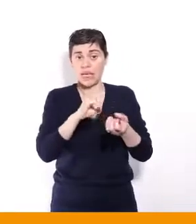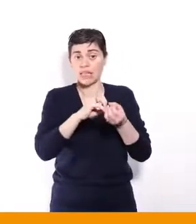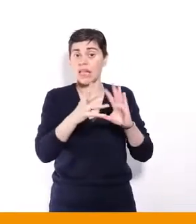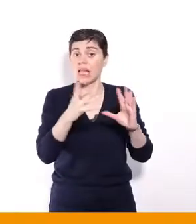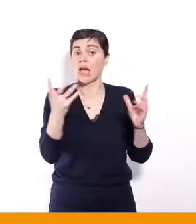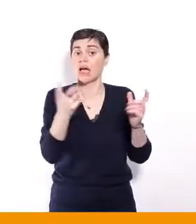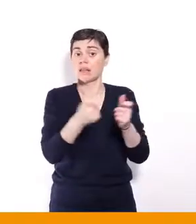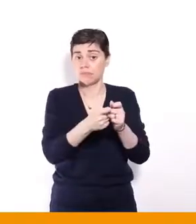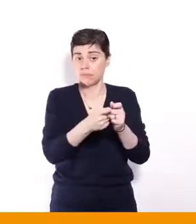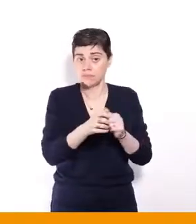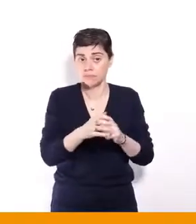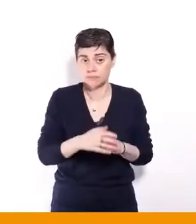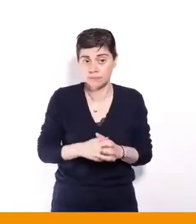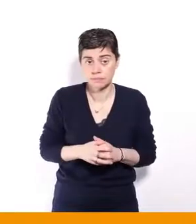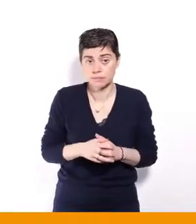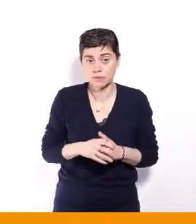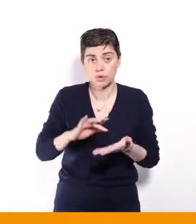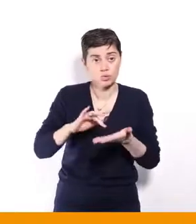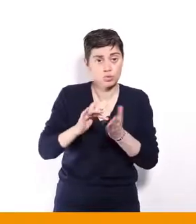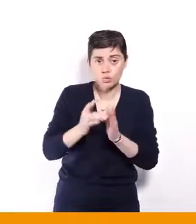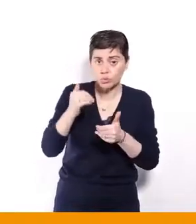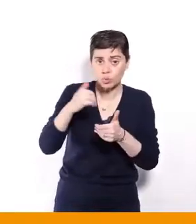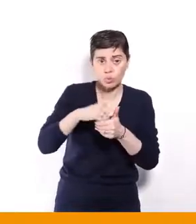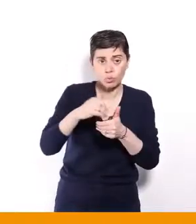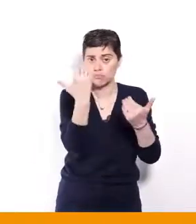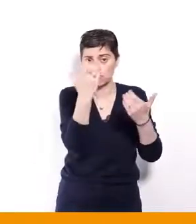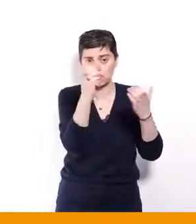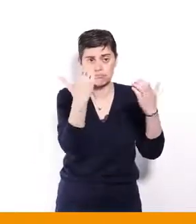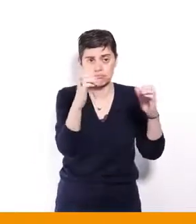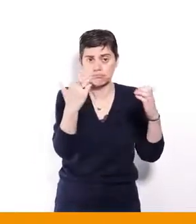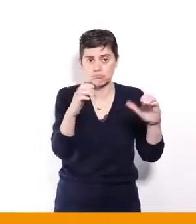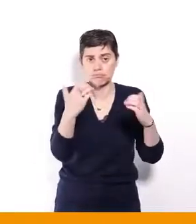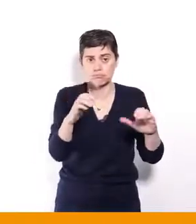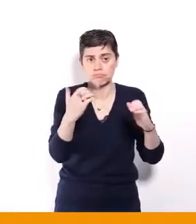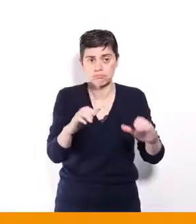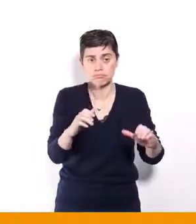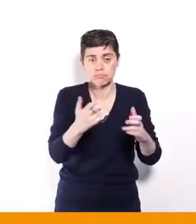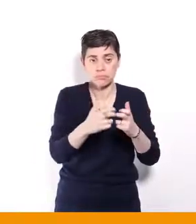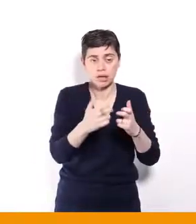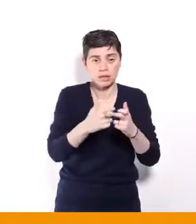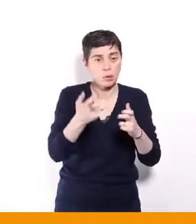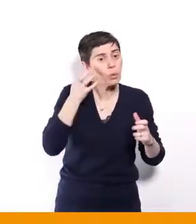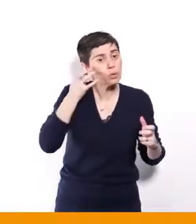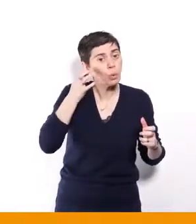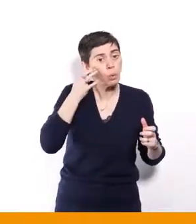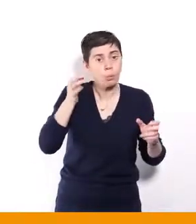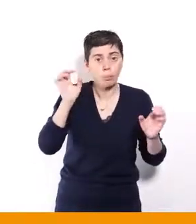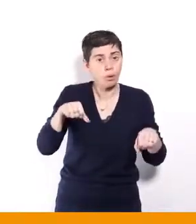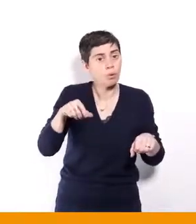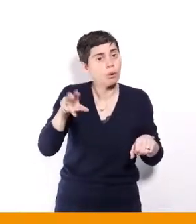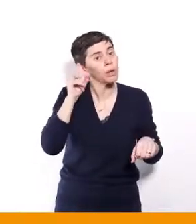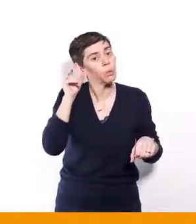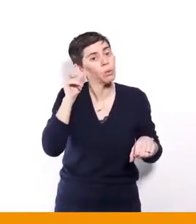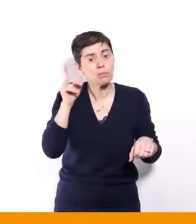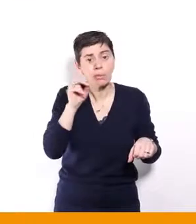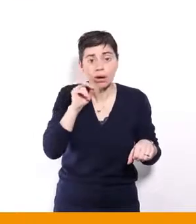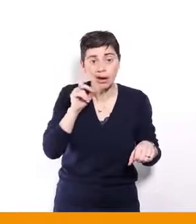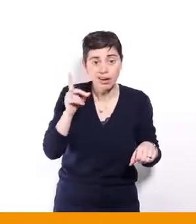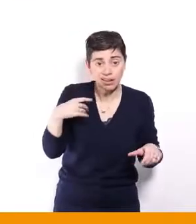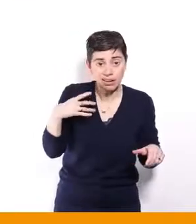mis tous nos contenus, on met tous nos contenus en version audio. Tous nos contenus sont… On a des camarades qui lisent